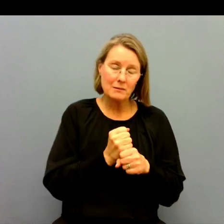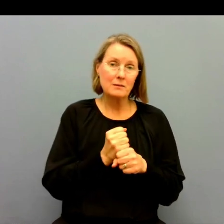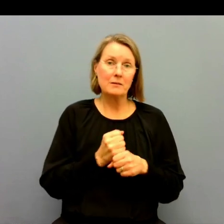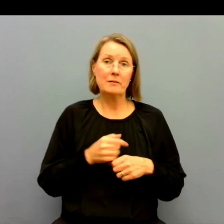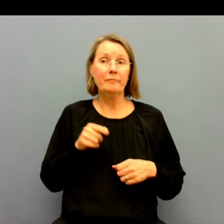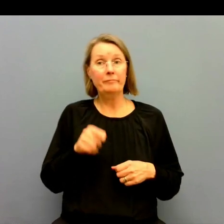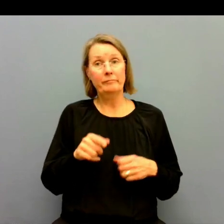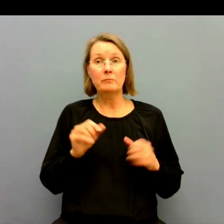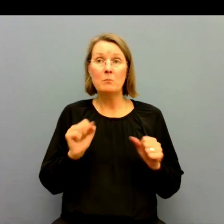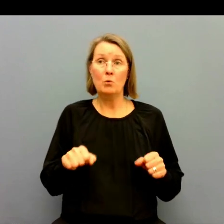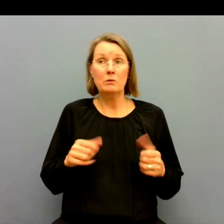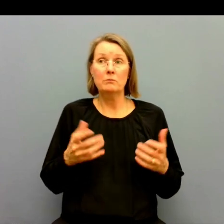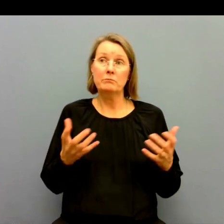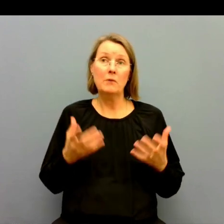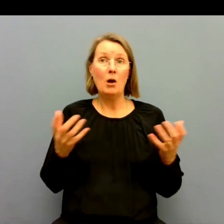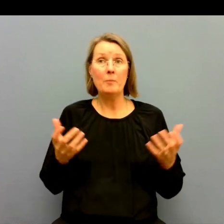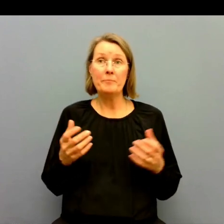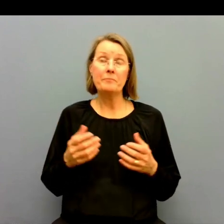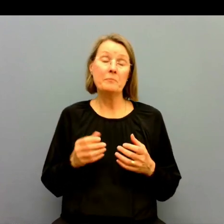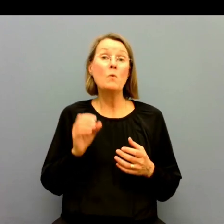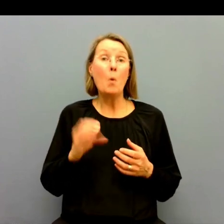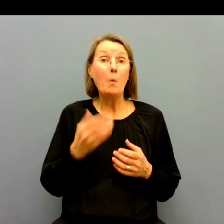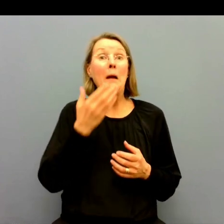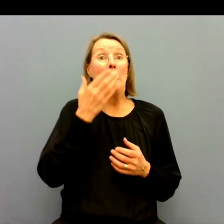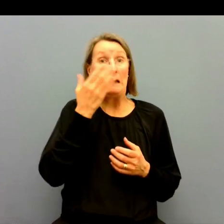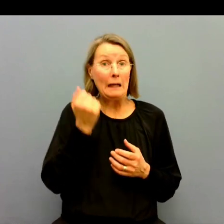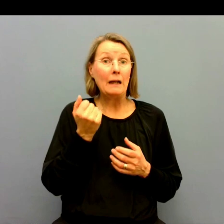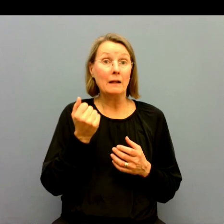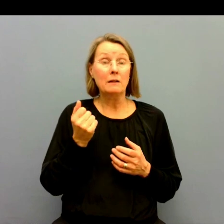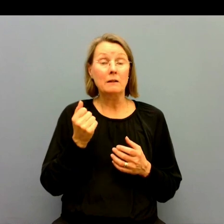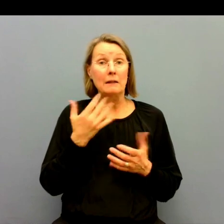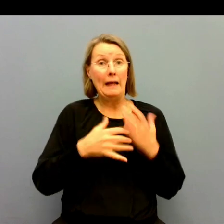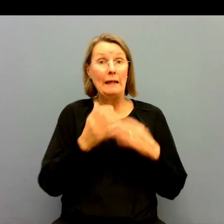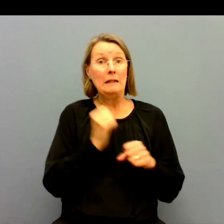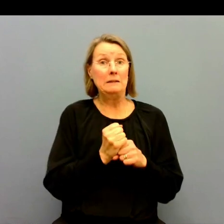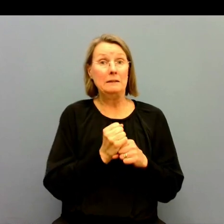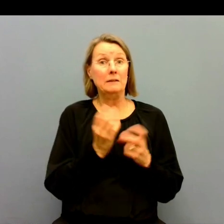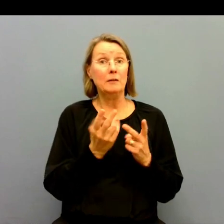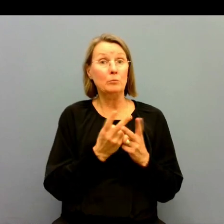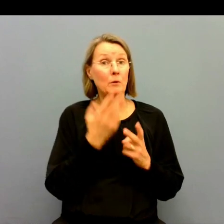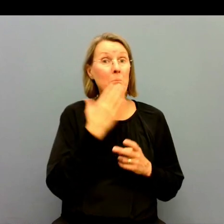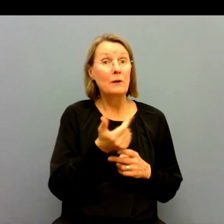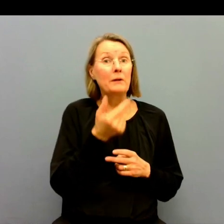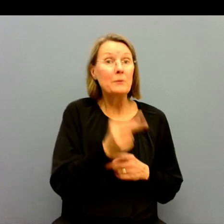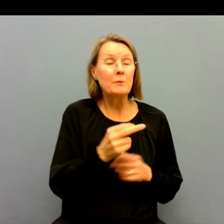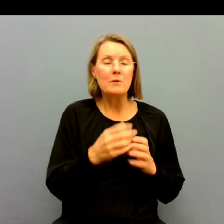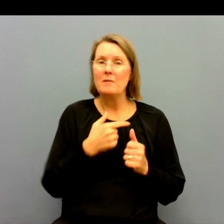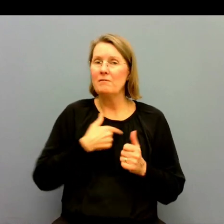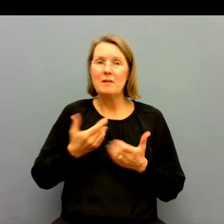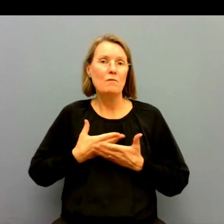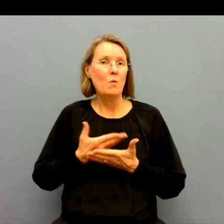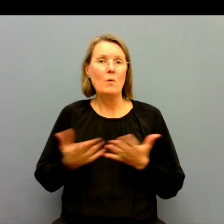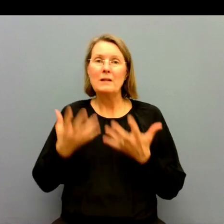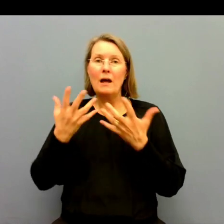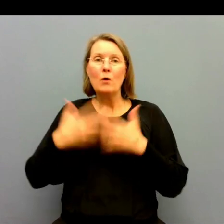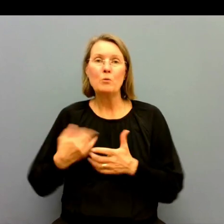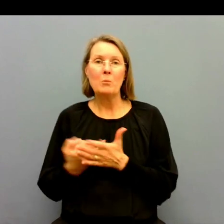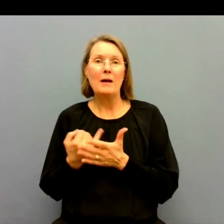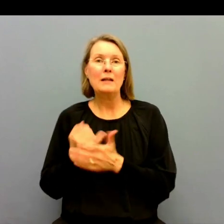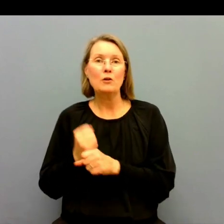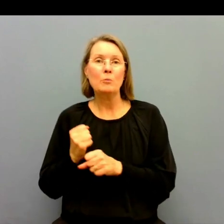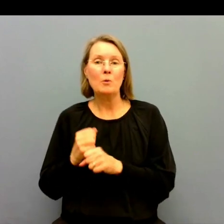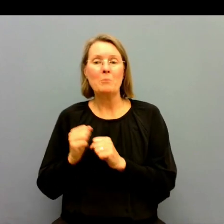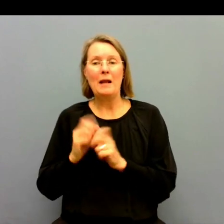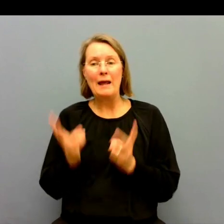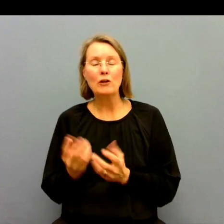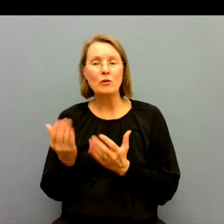Det är någonting man får, ja om man kan engelska så är det tur men det är ingenting vi får per automatik i vårt